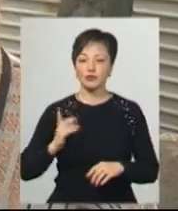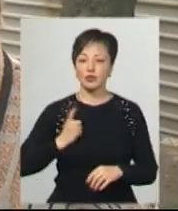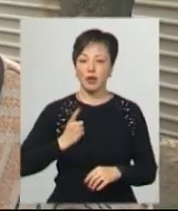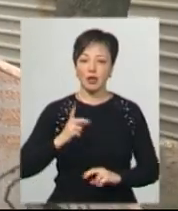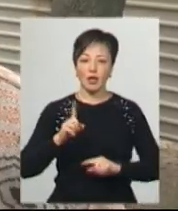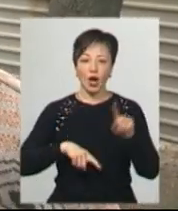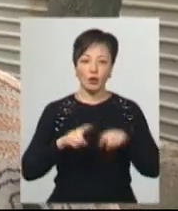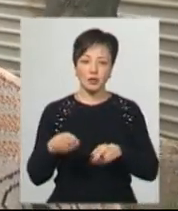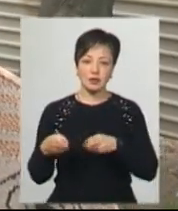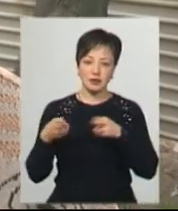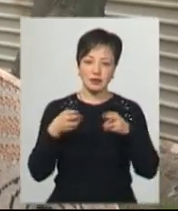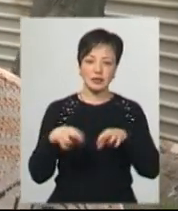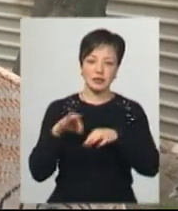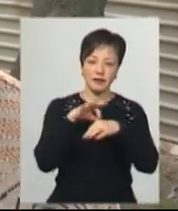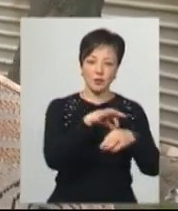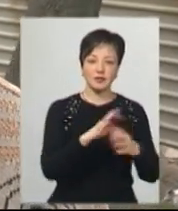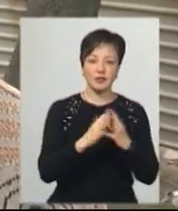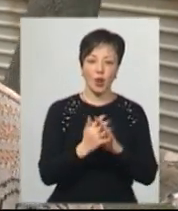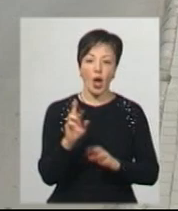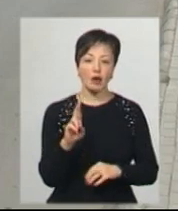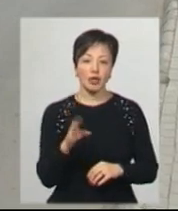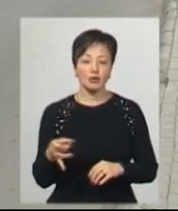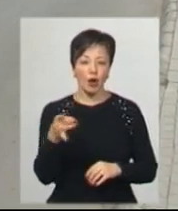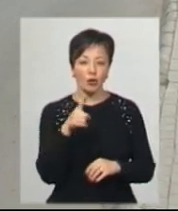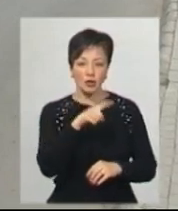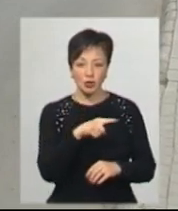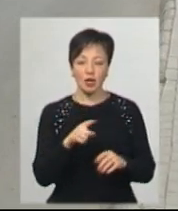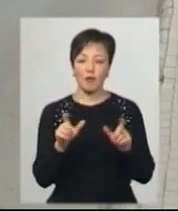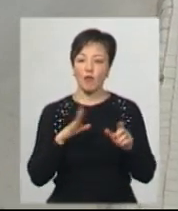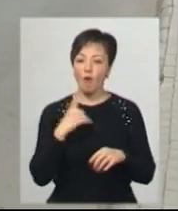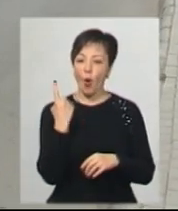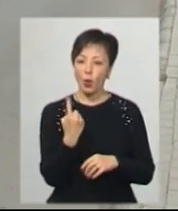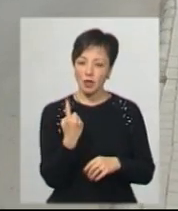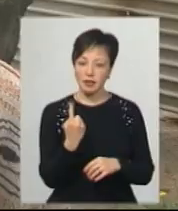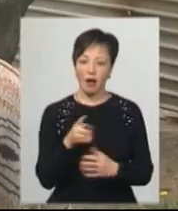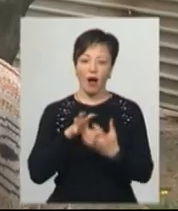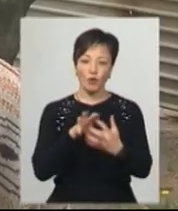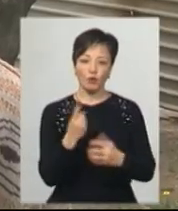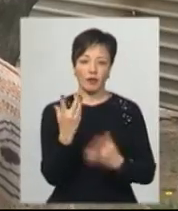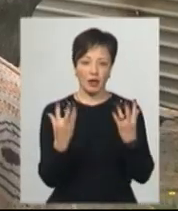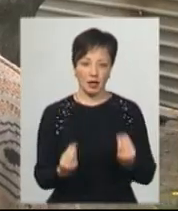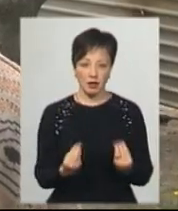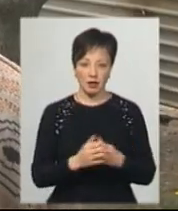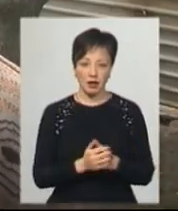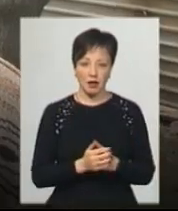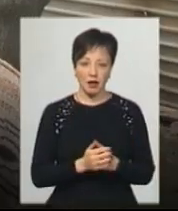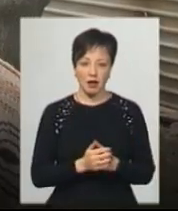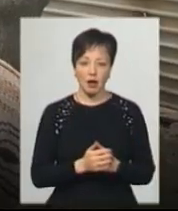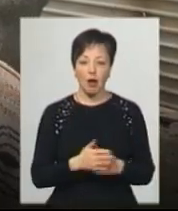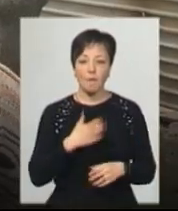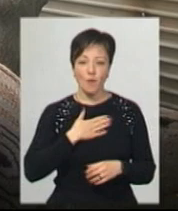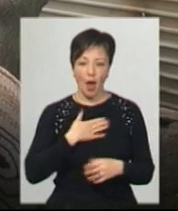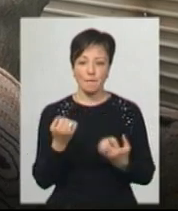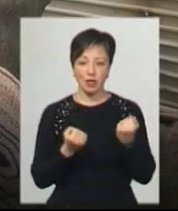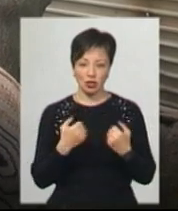котрі завезуть її у село Магничівка, що у Ярмеленецькому районі. Каже, туди до карантину був один приватний рейс на день. Мене моя машина зараз